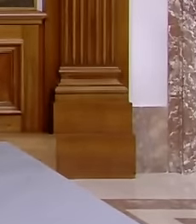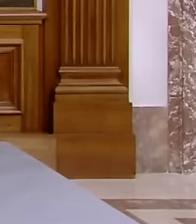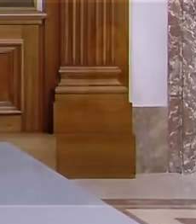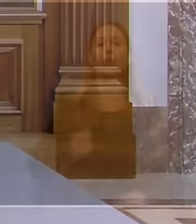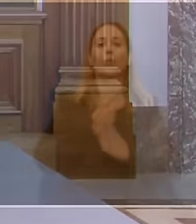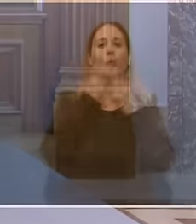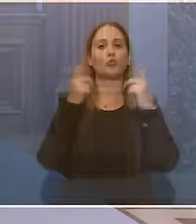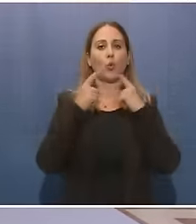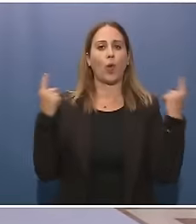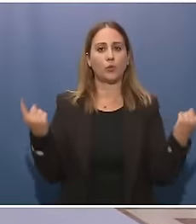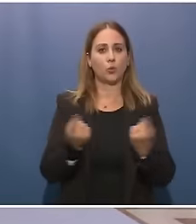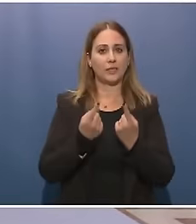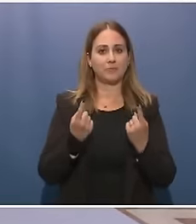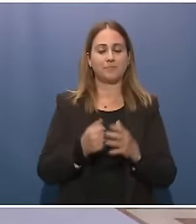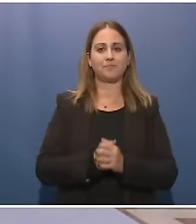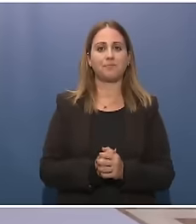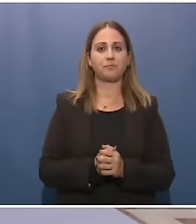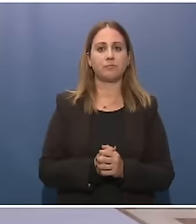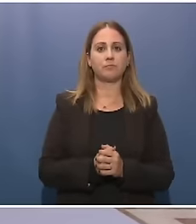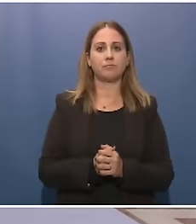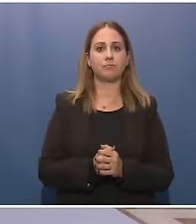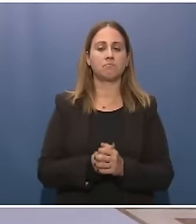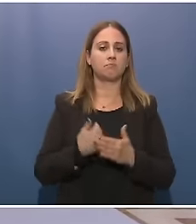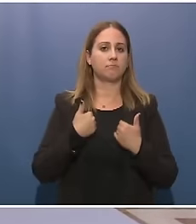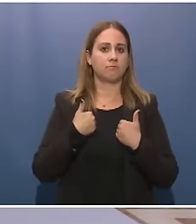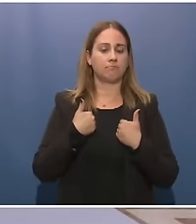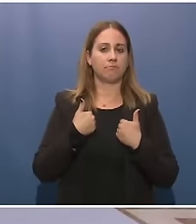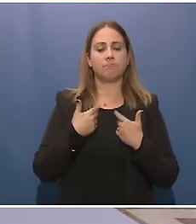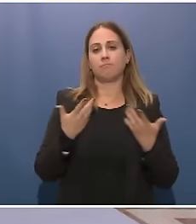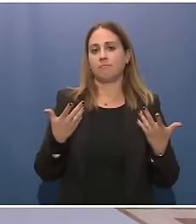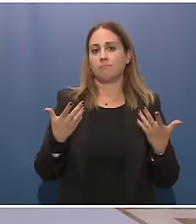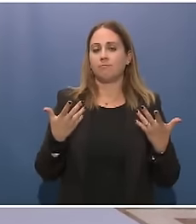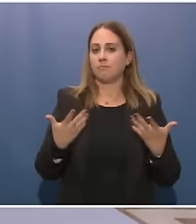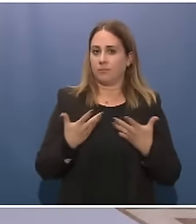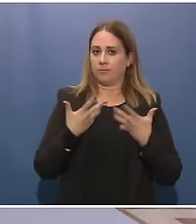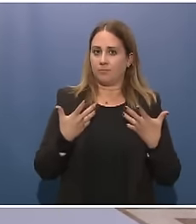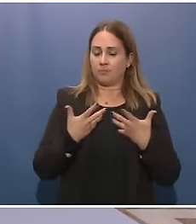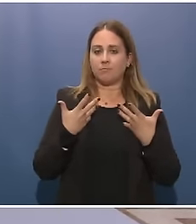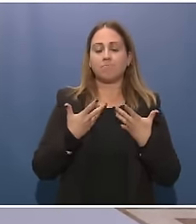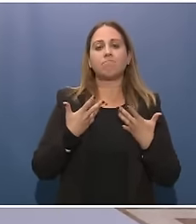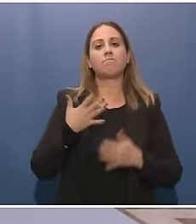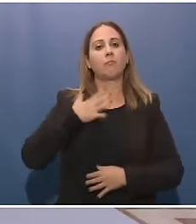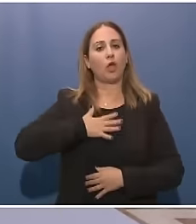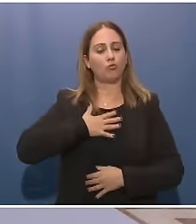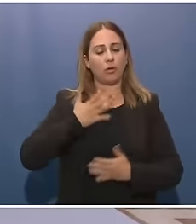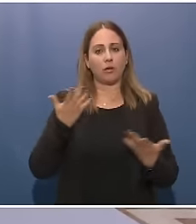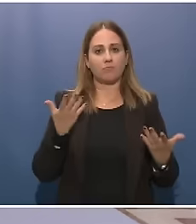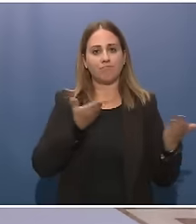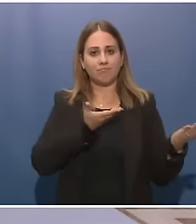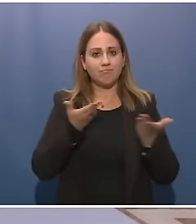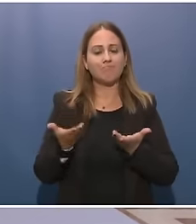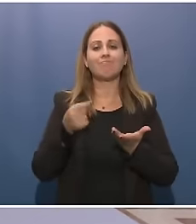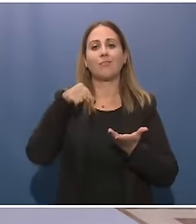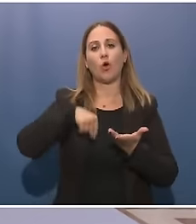Buongiorno a tutti, per me è un grande piacere accogliere oggi a Palazzo Ghigi Mark